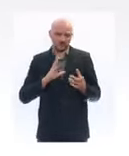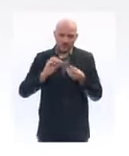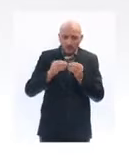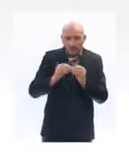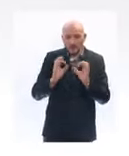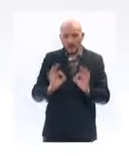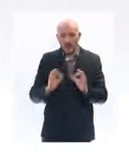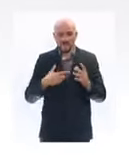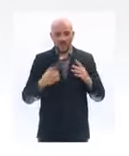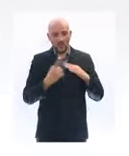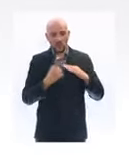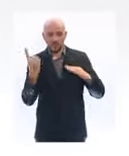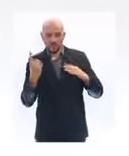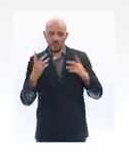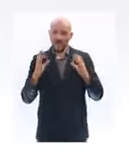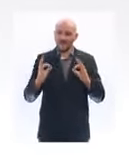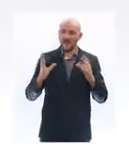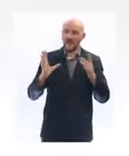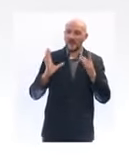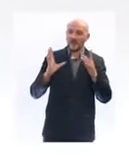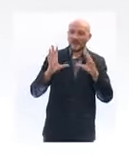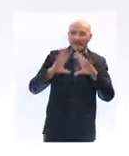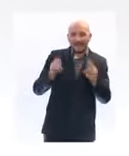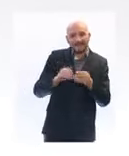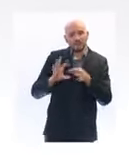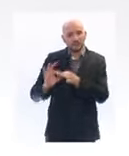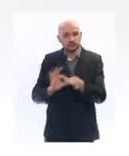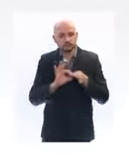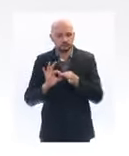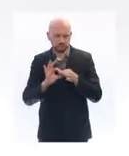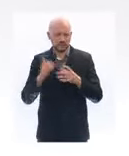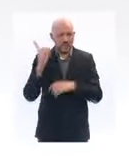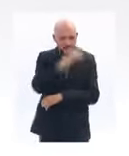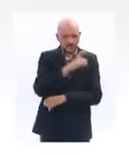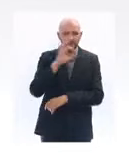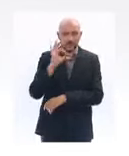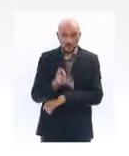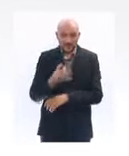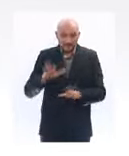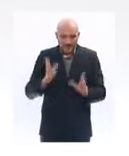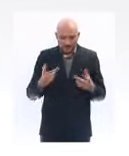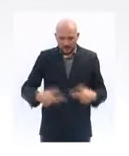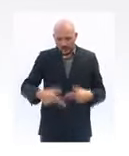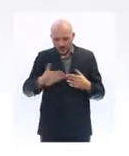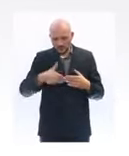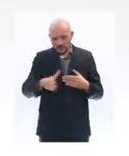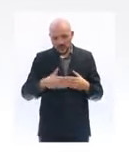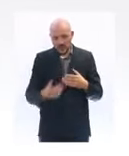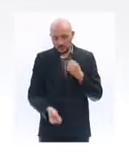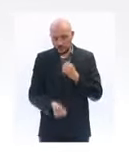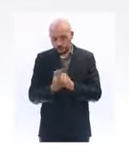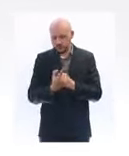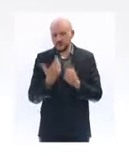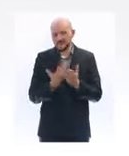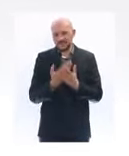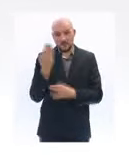'isolement du salarié. Mais là, dans la période particulière que l'on connaît, du confinement, oui, il faut aller, dans ce cas, jusqu'à cinq jours sur cinq.